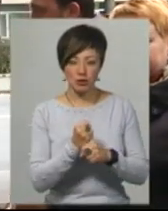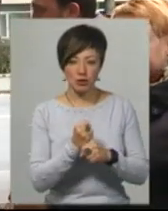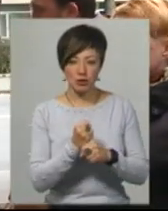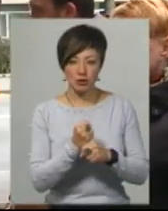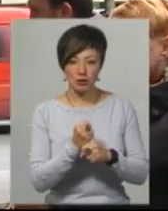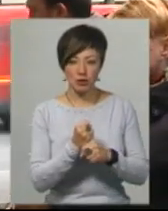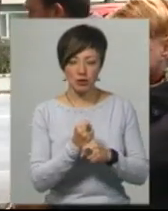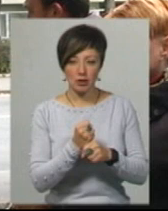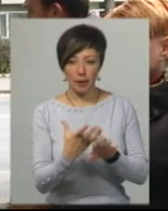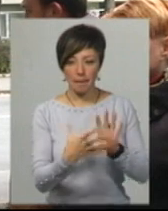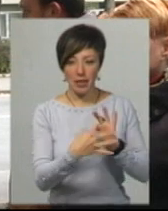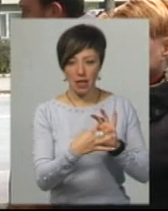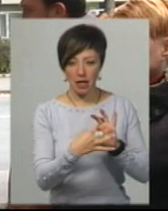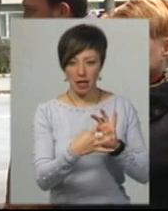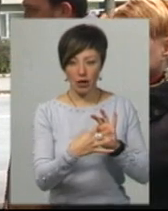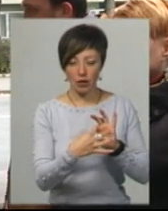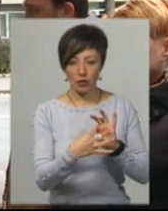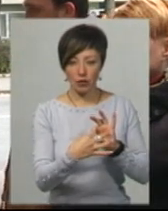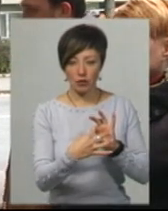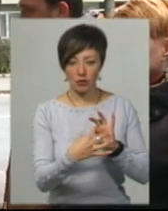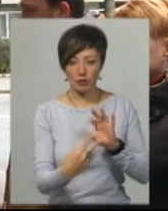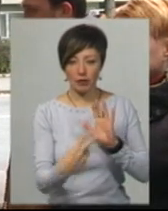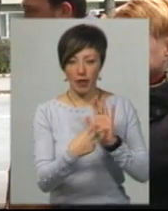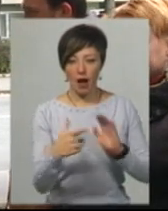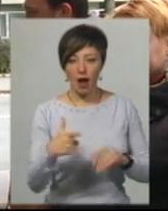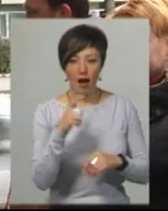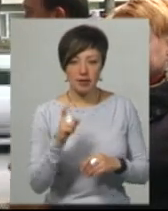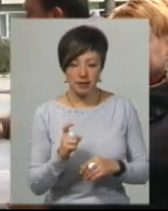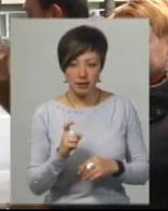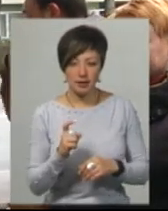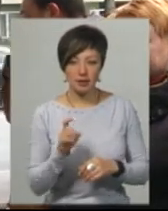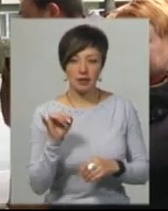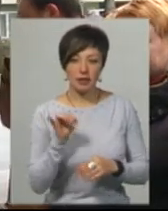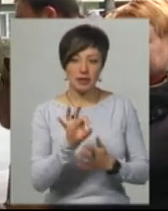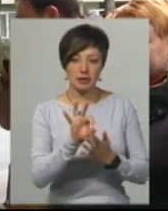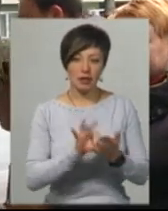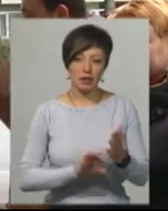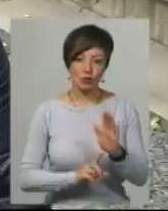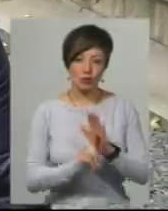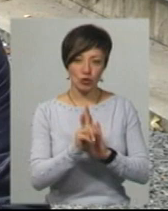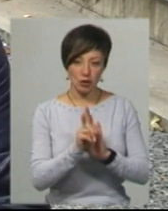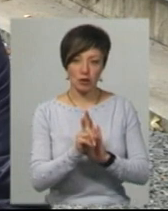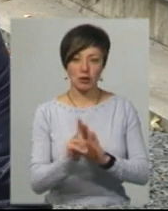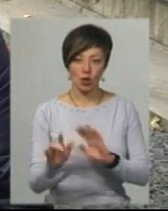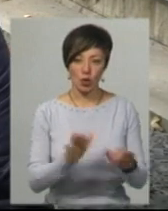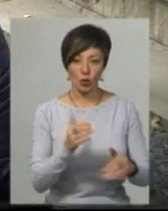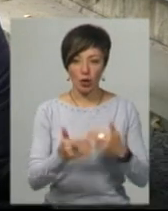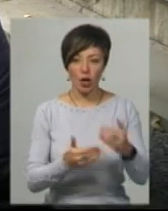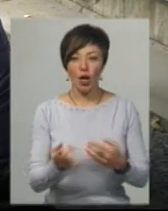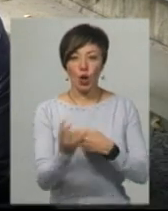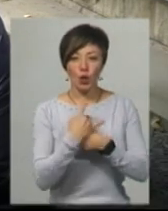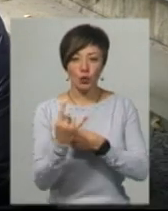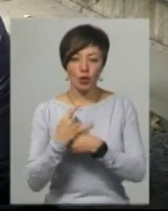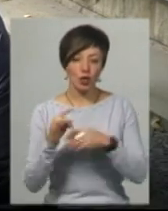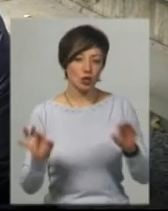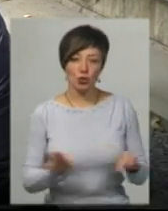під'єднають газ і одразу почнеться рух. Нас дурять і ніхто нічого не